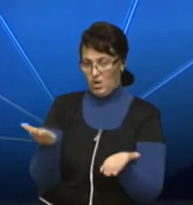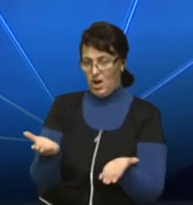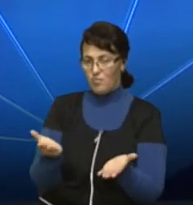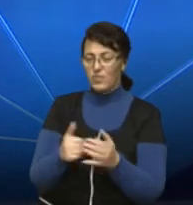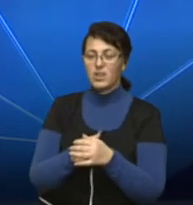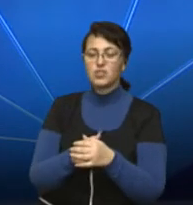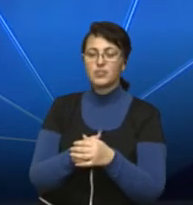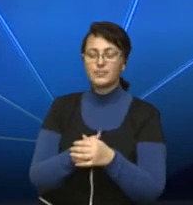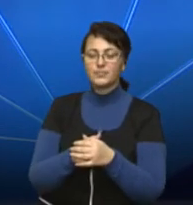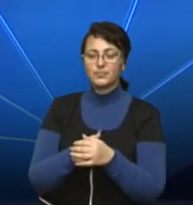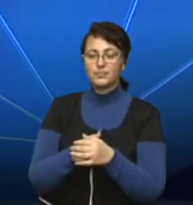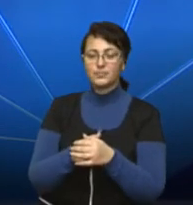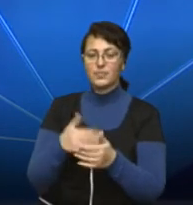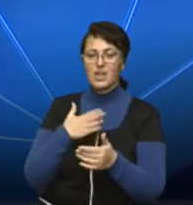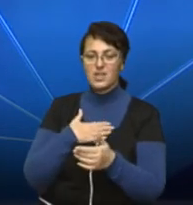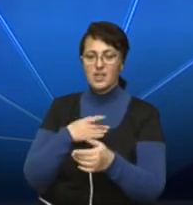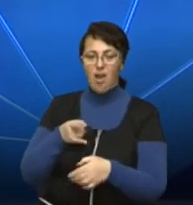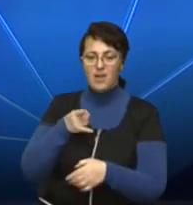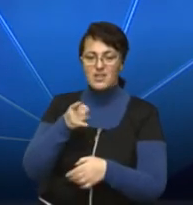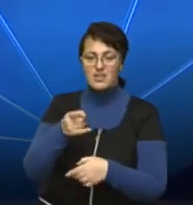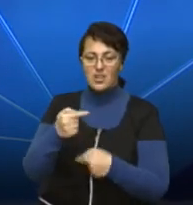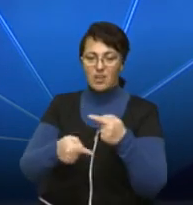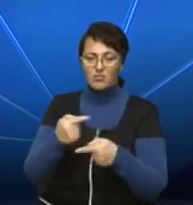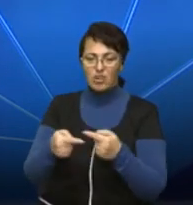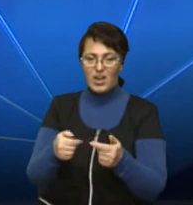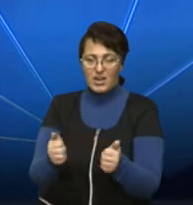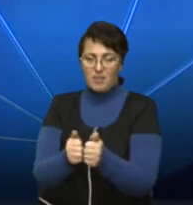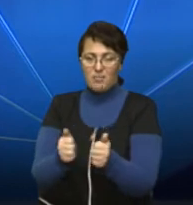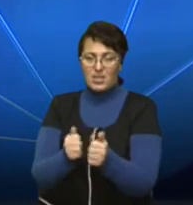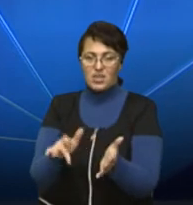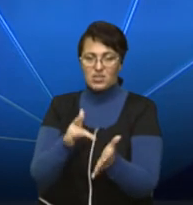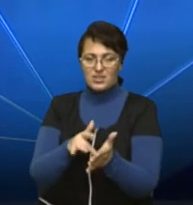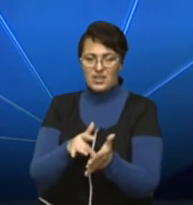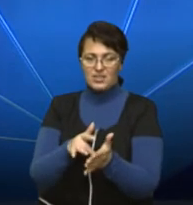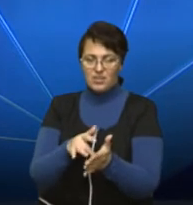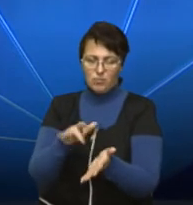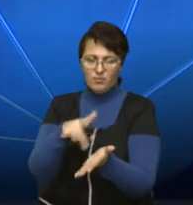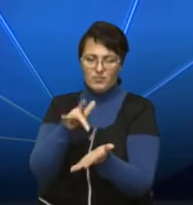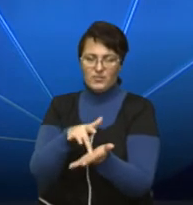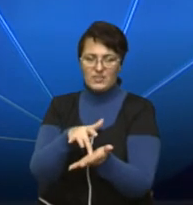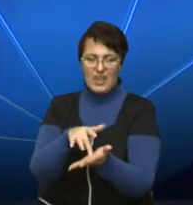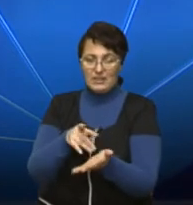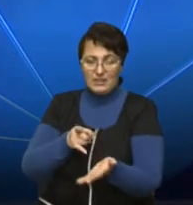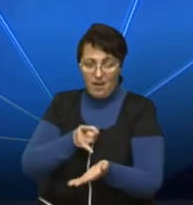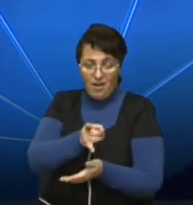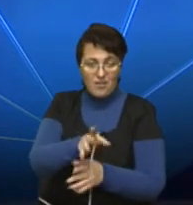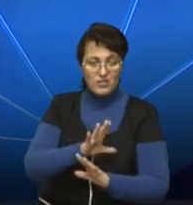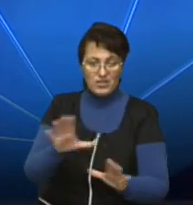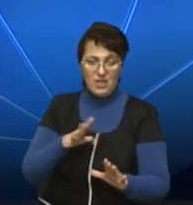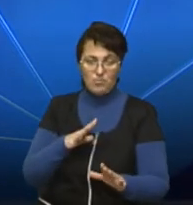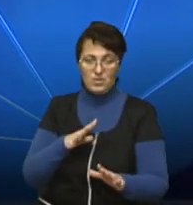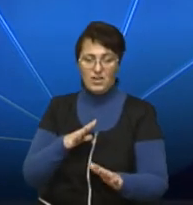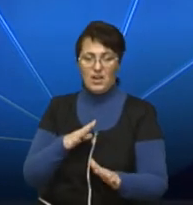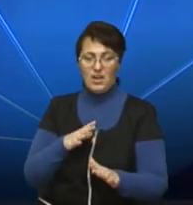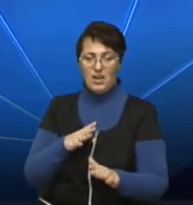Так, як я їхав через ближній центр, безпосередньо в саму центральну частину міста не заїжджав, а